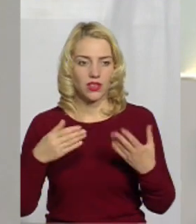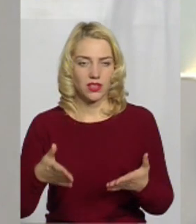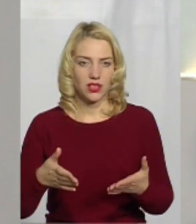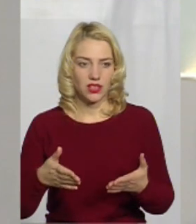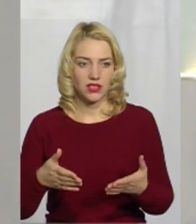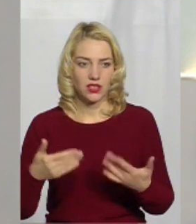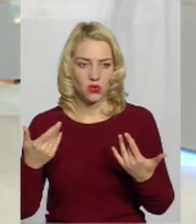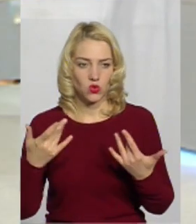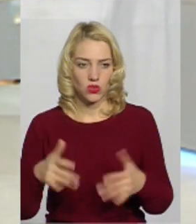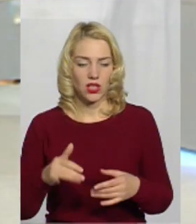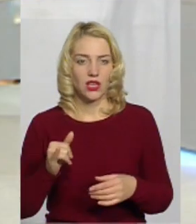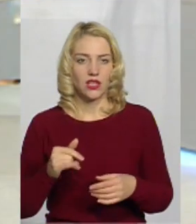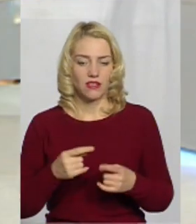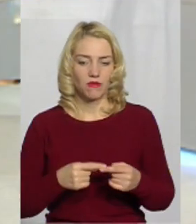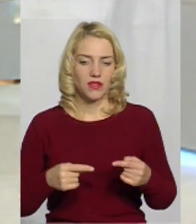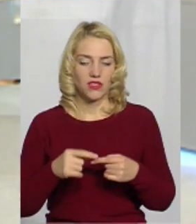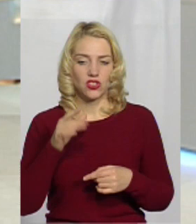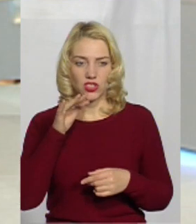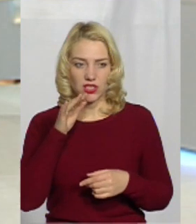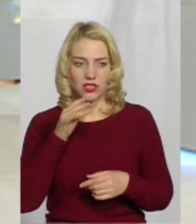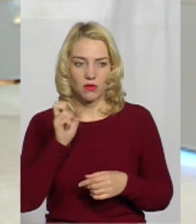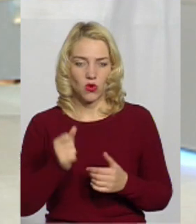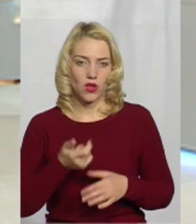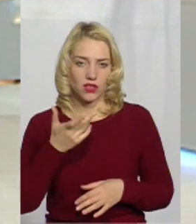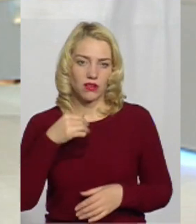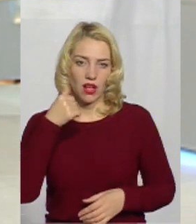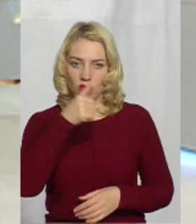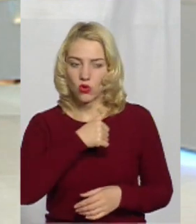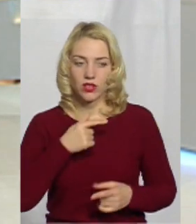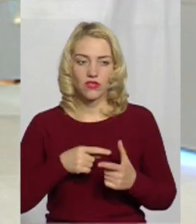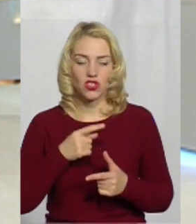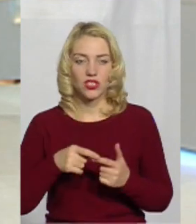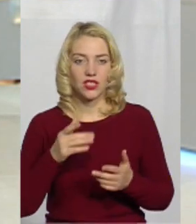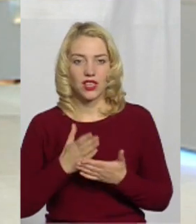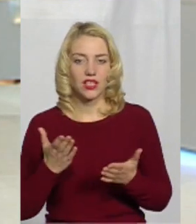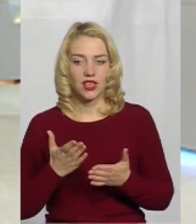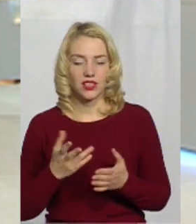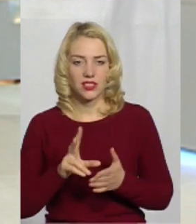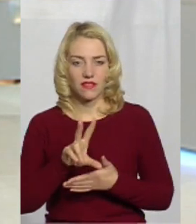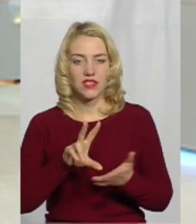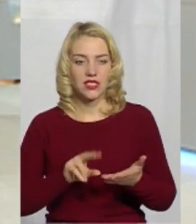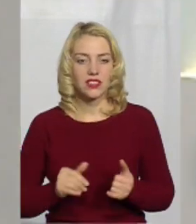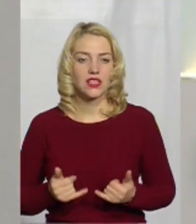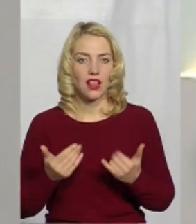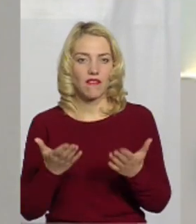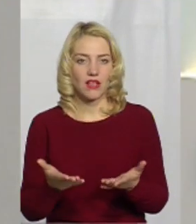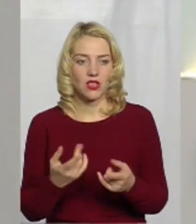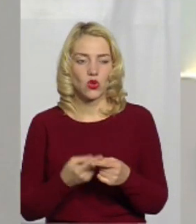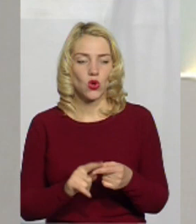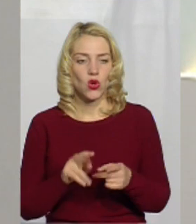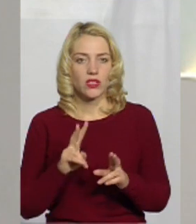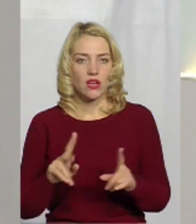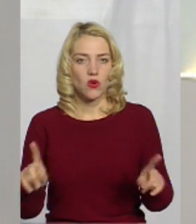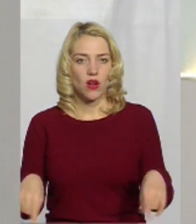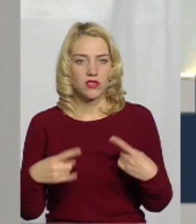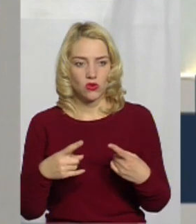надається і певний час по кілька років. Чи є якісь взірці для вас, приклади того, як